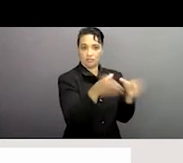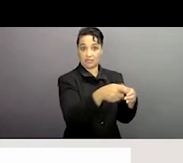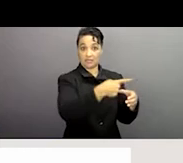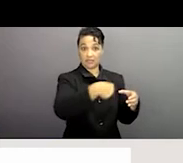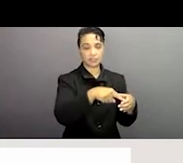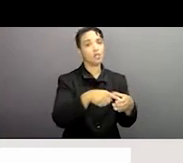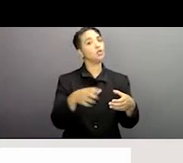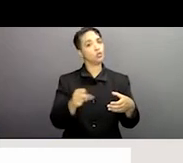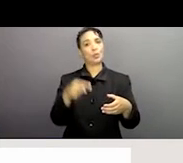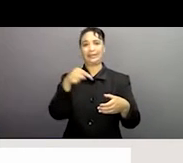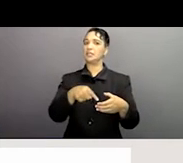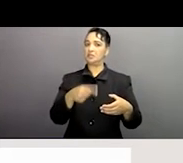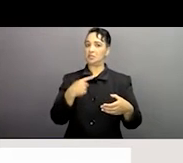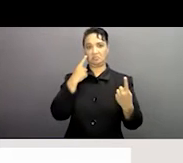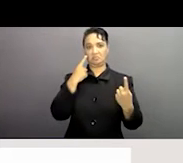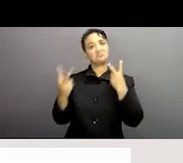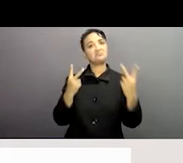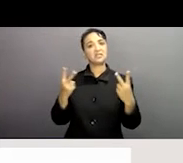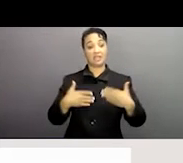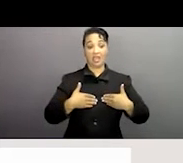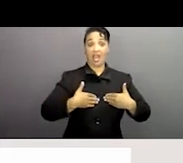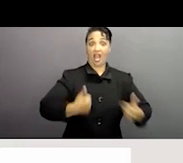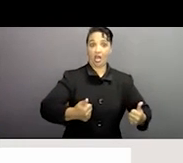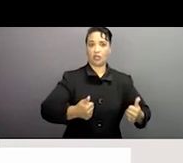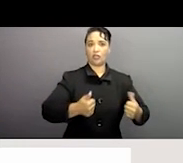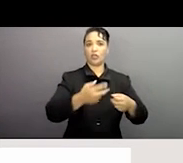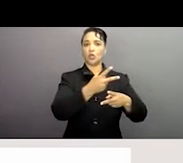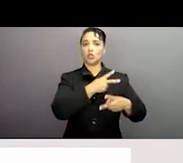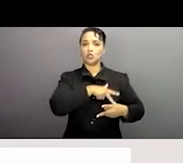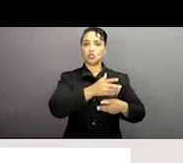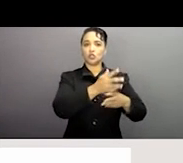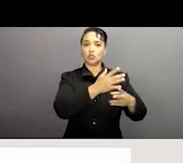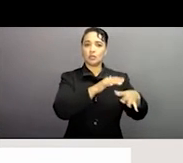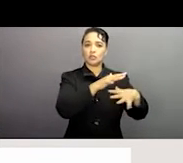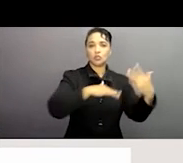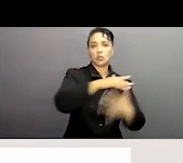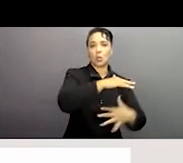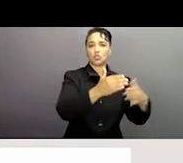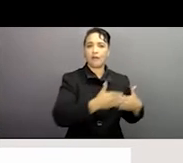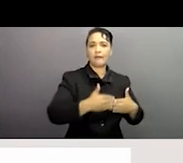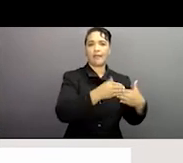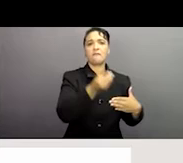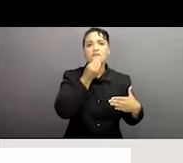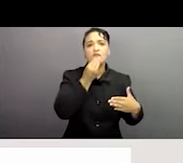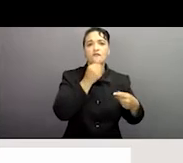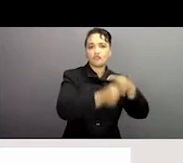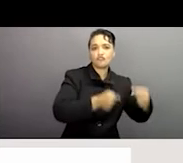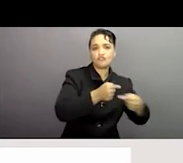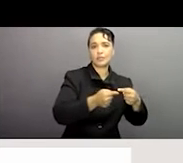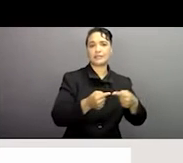d'autres travailleurs ou d'emplois. Ceci semble être clair dans le domaine social, aussi bien qu'aux solidaires. La transformation